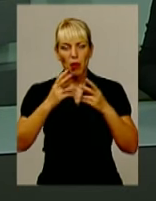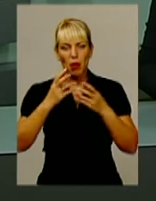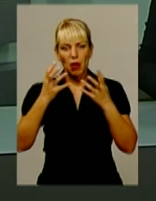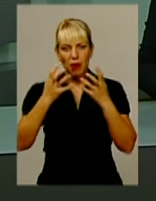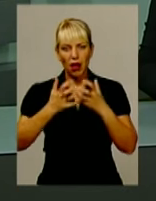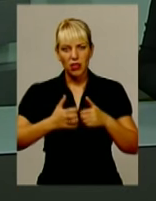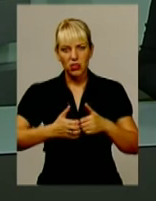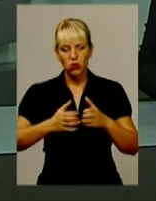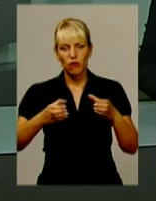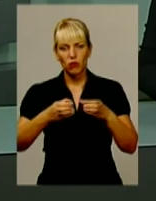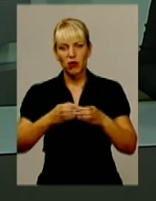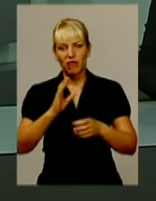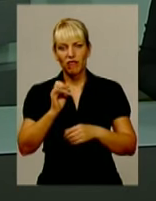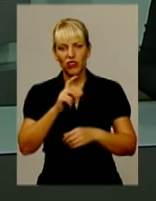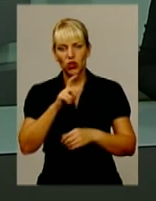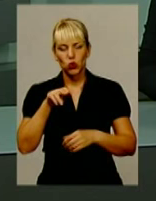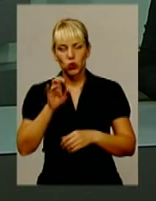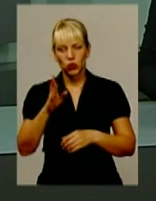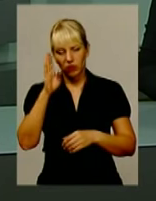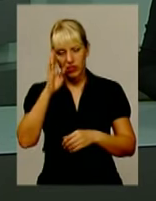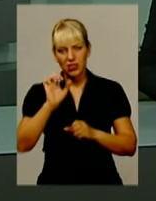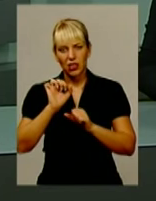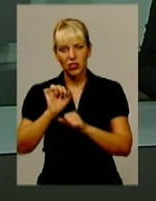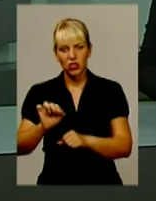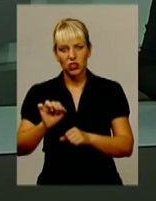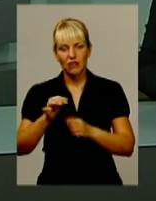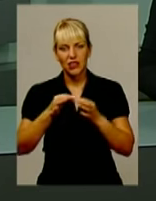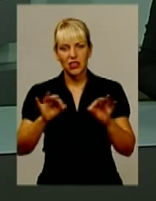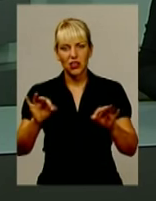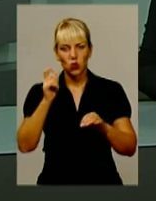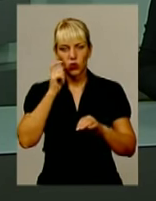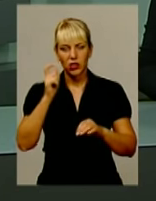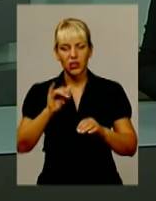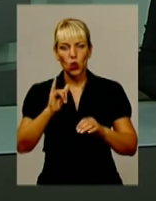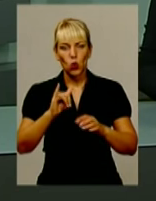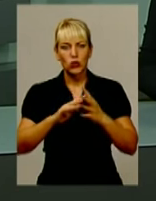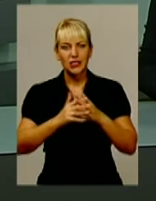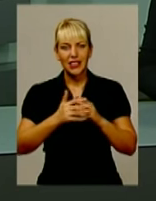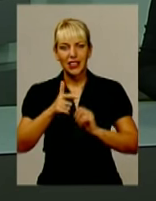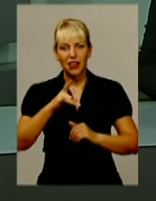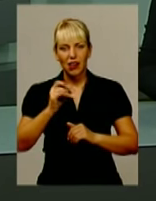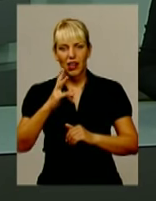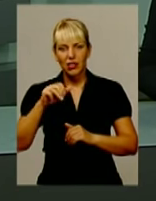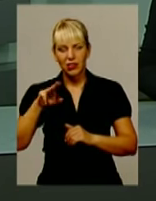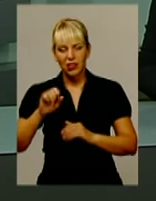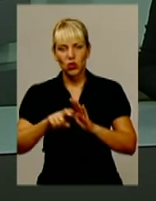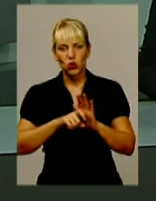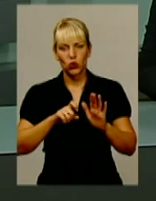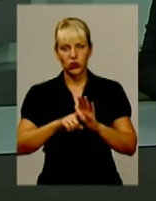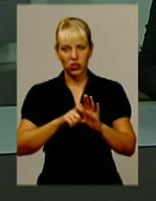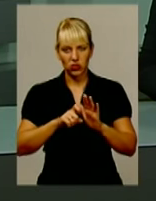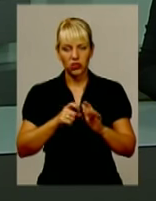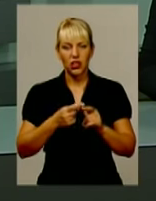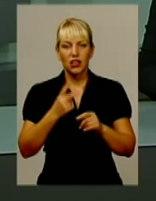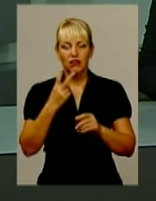Віхтюком. Він захищав незалежність української держави у селі Гранітне на Донеччині. 28 серпня позиції, де служив Іван